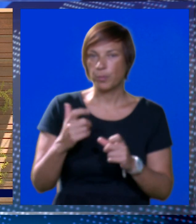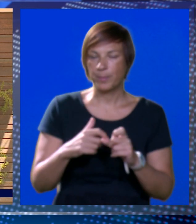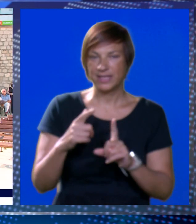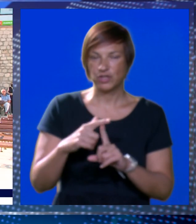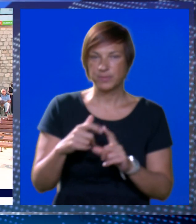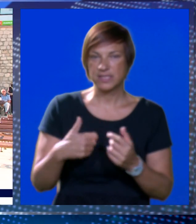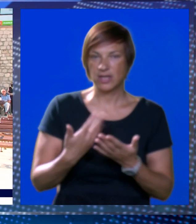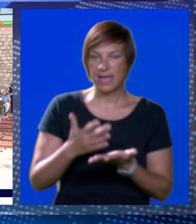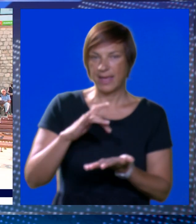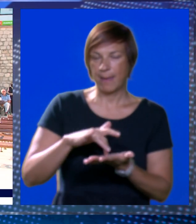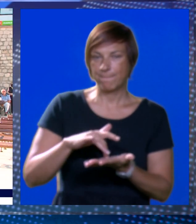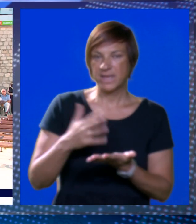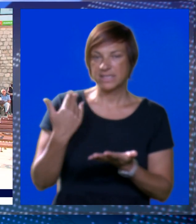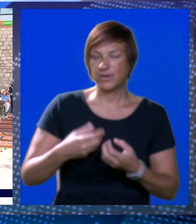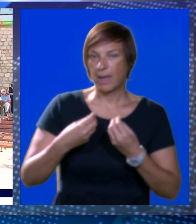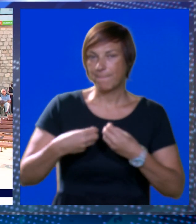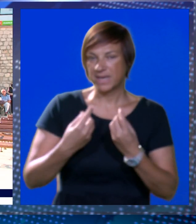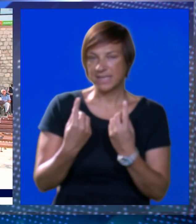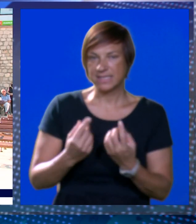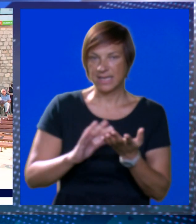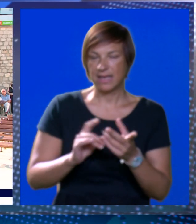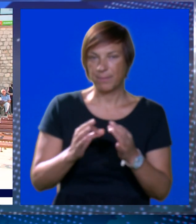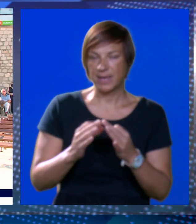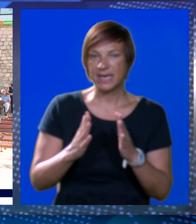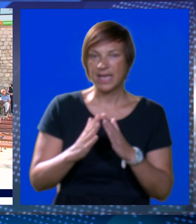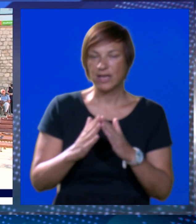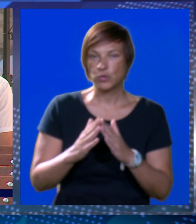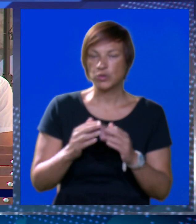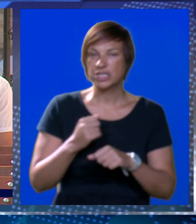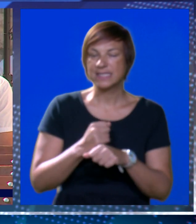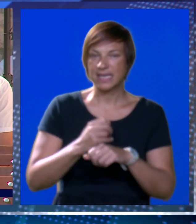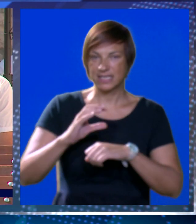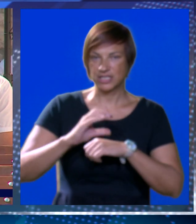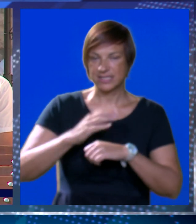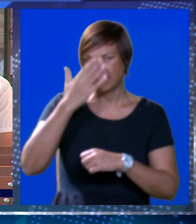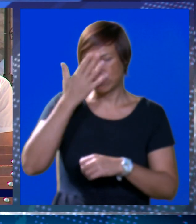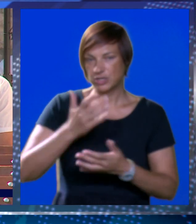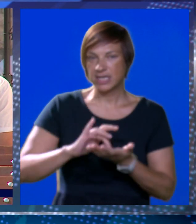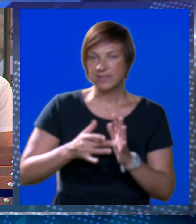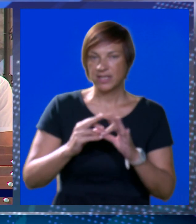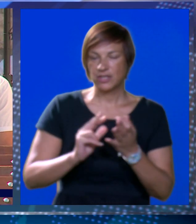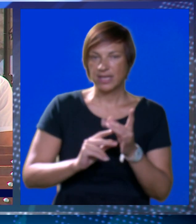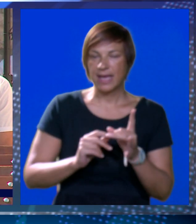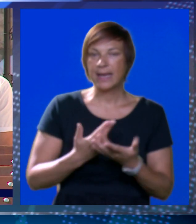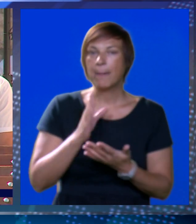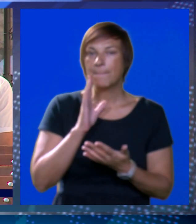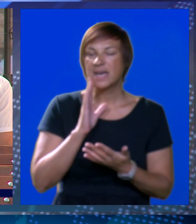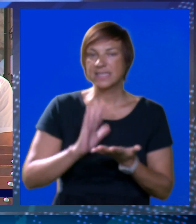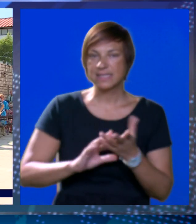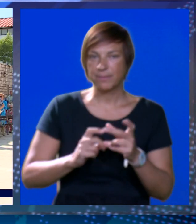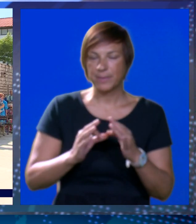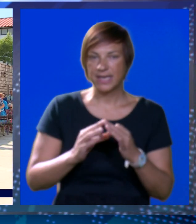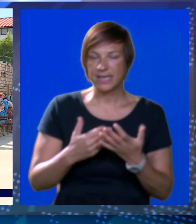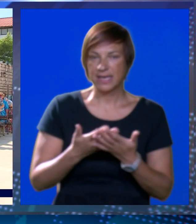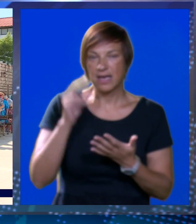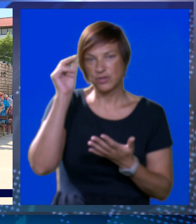stoljeću. Tada je naime na mjestu gdje je prema predaj stajala Marijina rodna kuća, sagrađena crkva u čast Svetoj Ani Marijinoj majci.